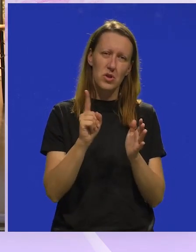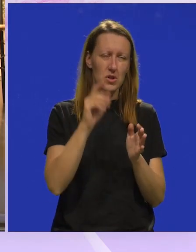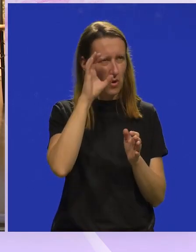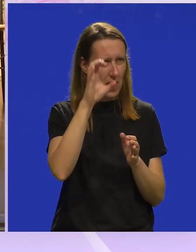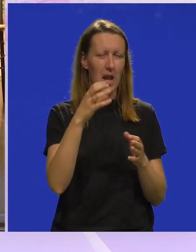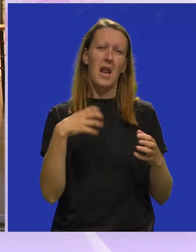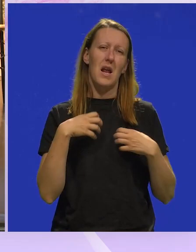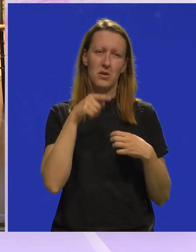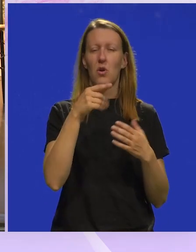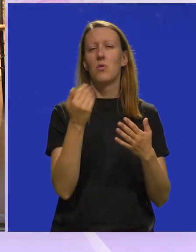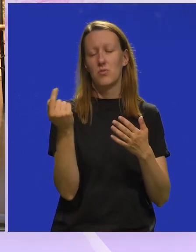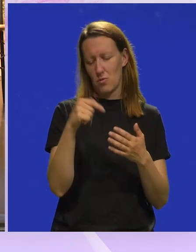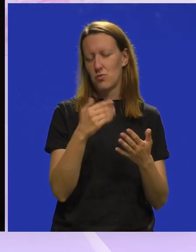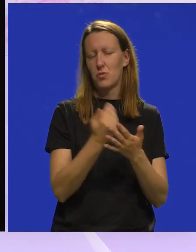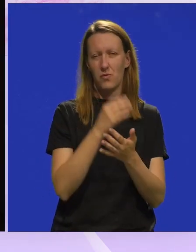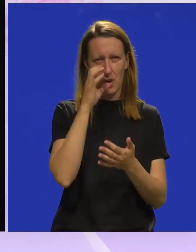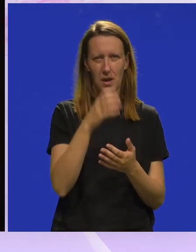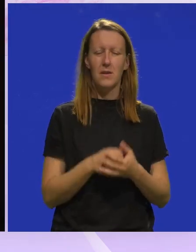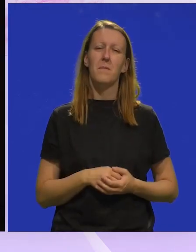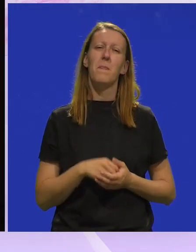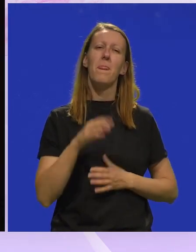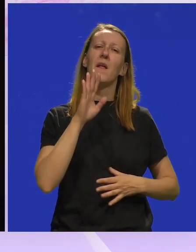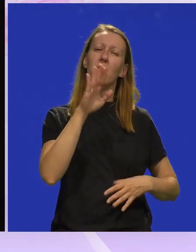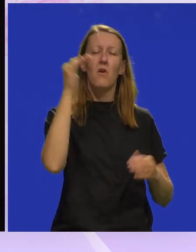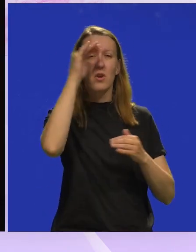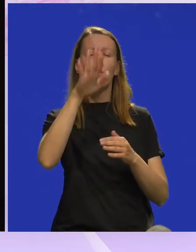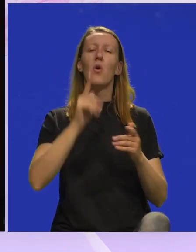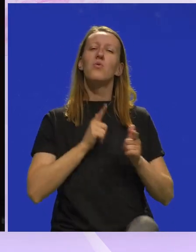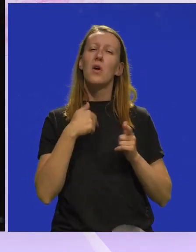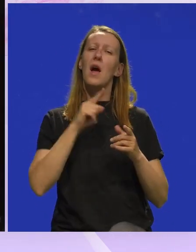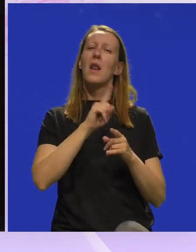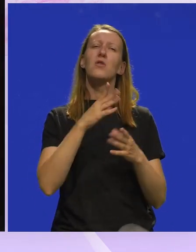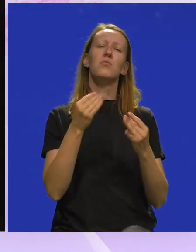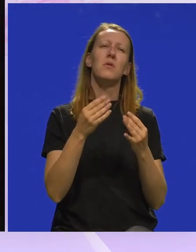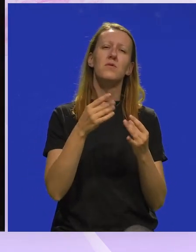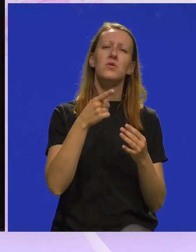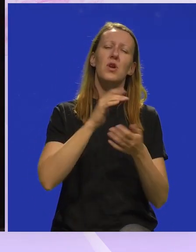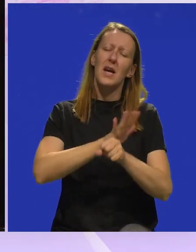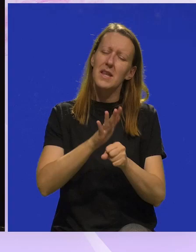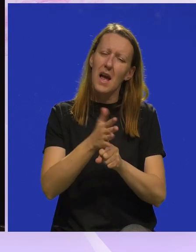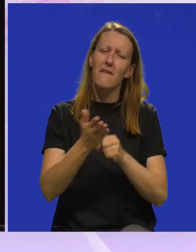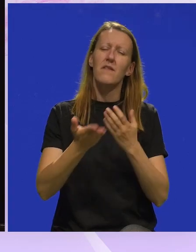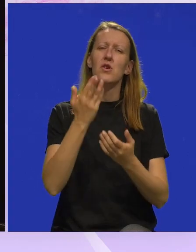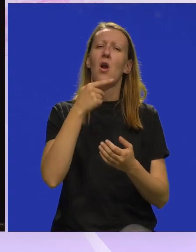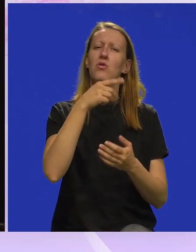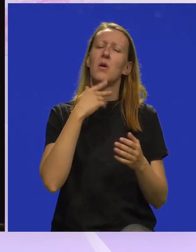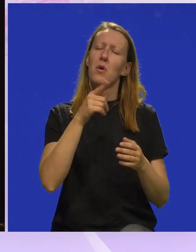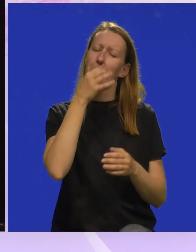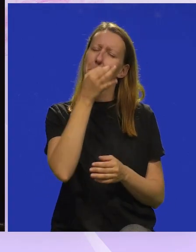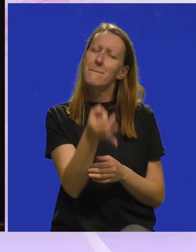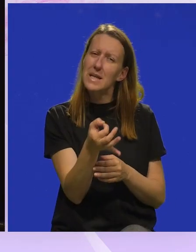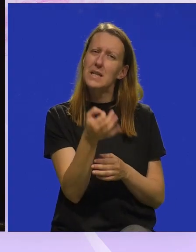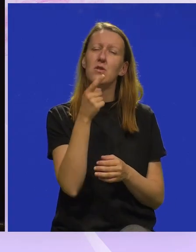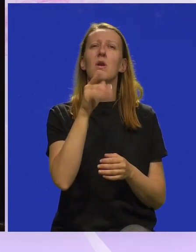pogledali predstavu da to učine uskoro. Tvoje večer, tvoje užitak, stoga te ja neću previše gnjaviti više, ali ono što te moram